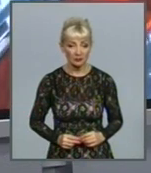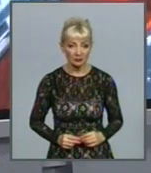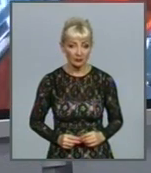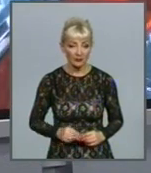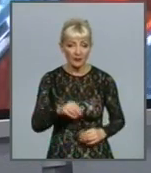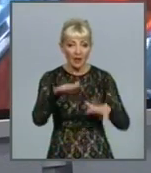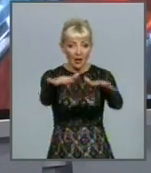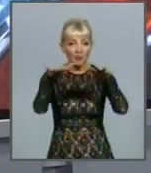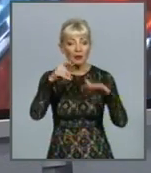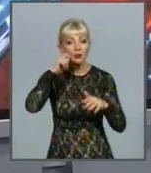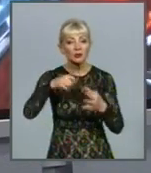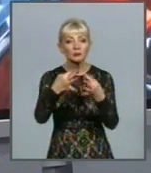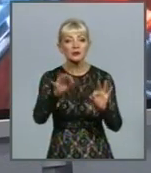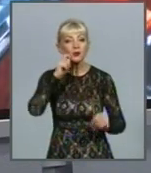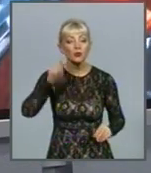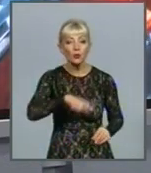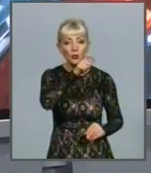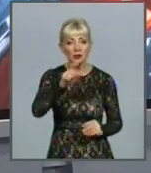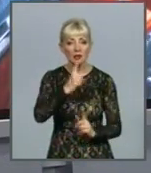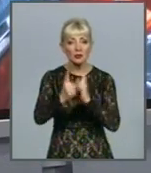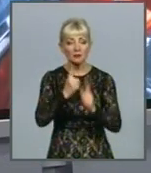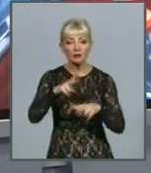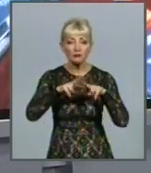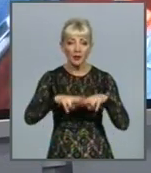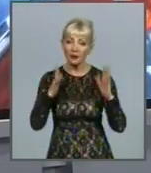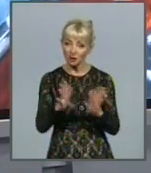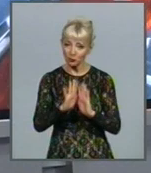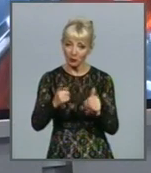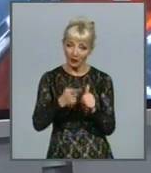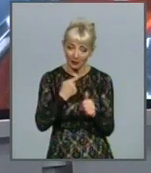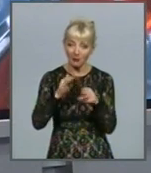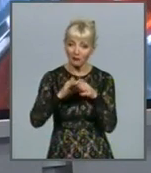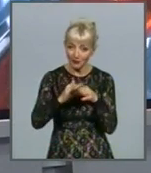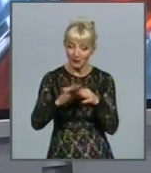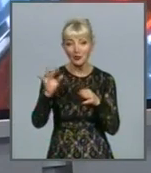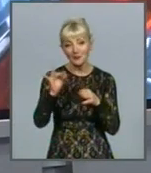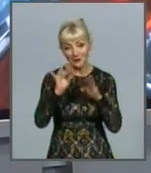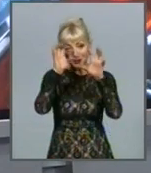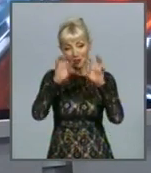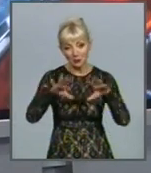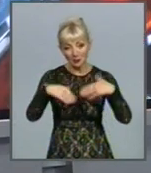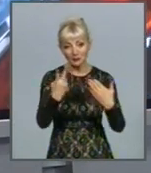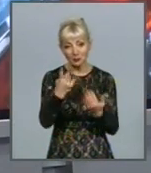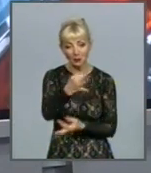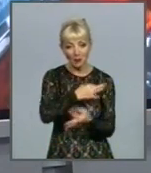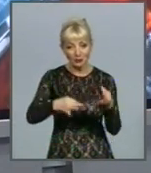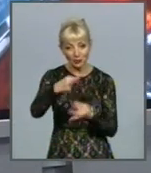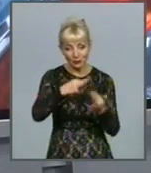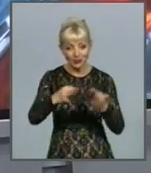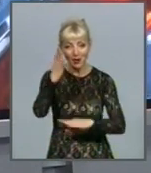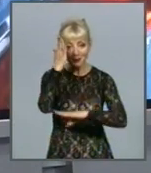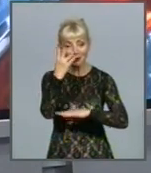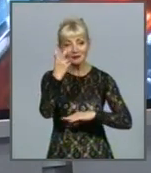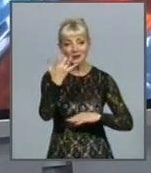Парламент України дозволив українцям змінювати у паспорті не тільки ім'я та прізвище. За законопроекту «Другому читанні» проголосували